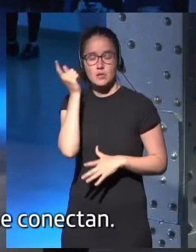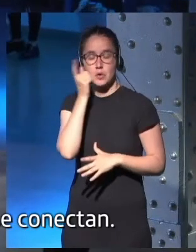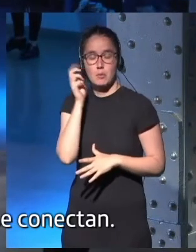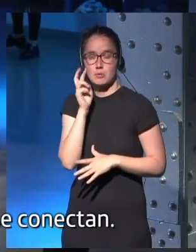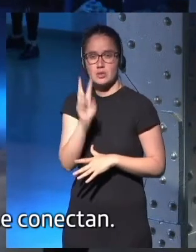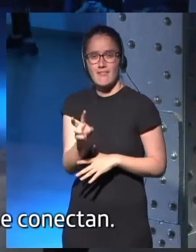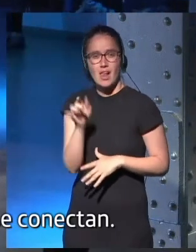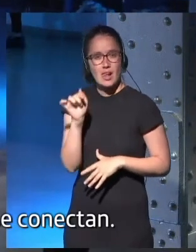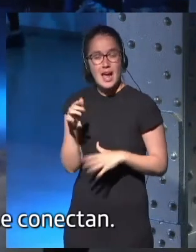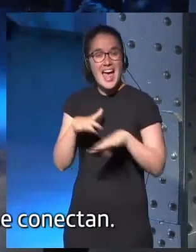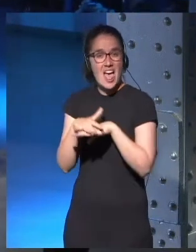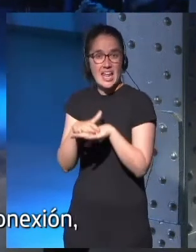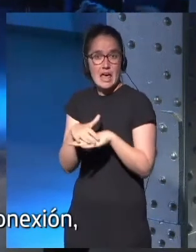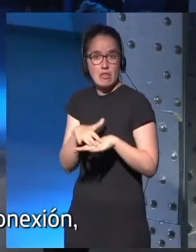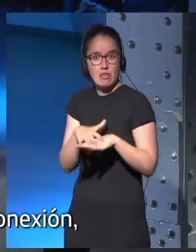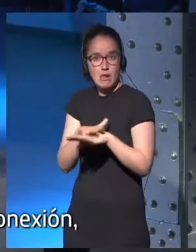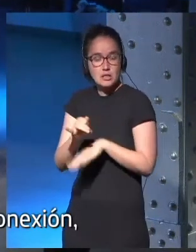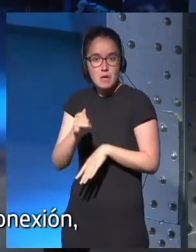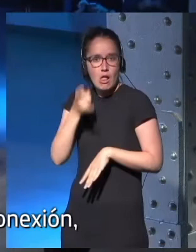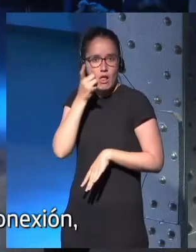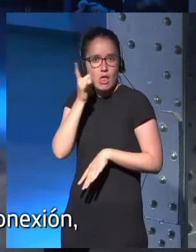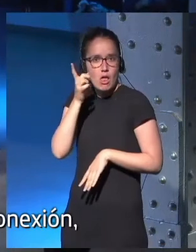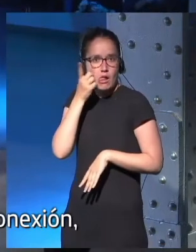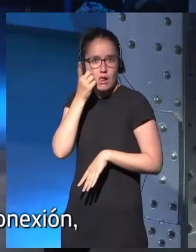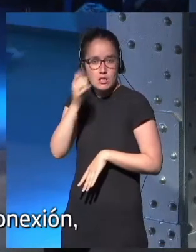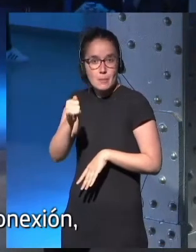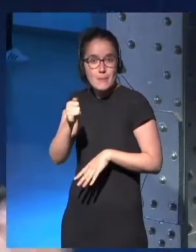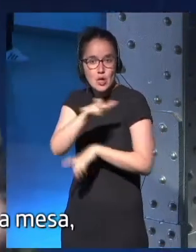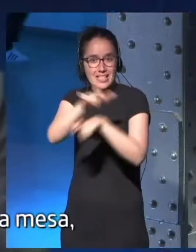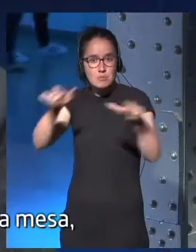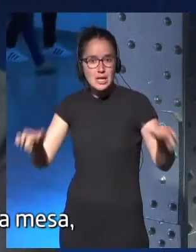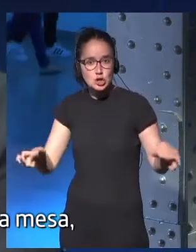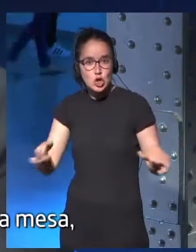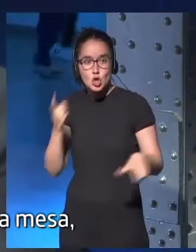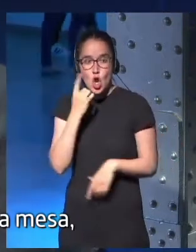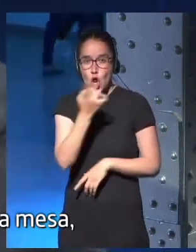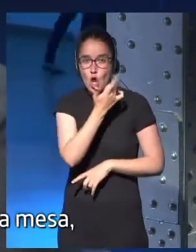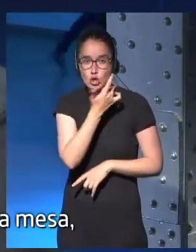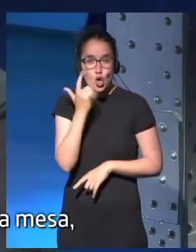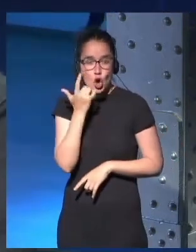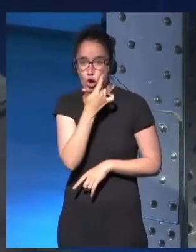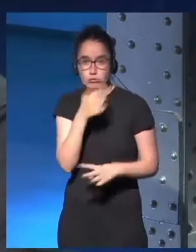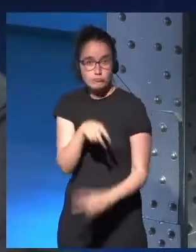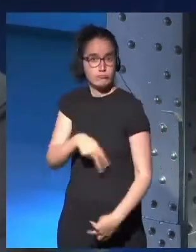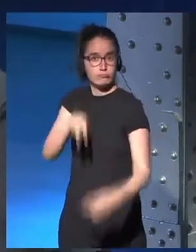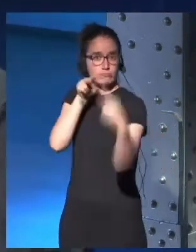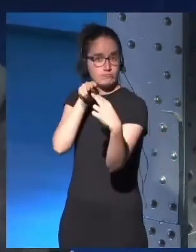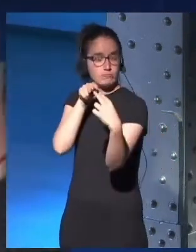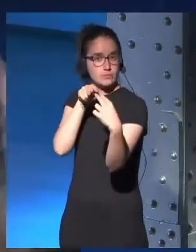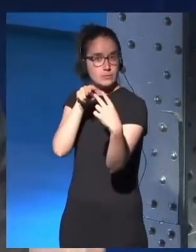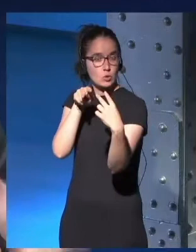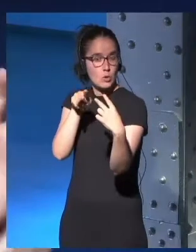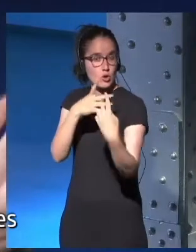qui se regardent et qui se connectent. Et du moment où vous avez cette connexion qui est là, du moment où vous avez mis à la table, arrête de parler